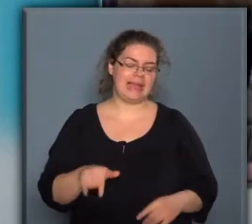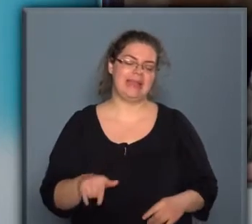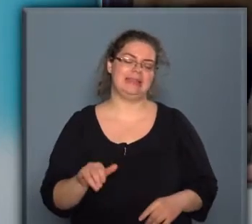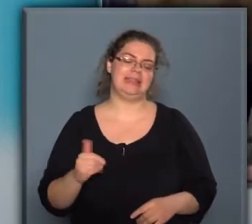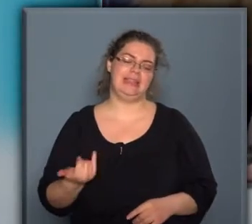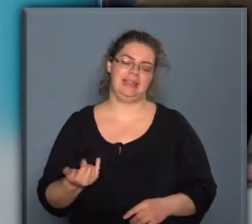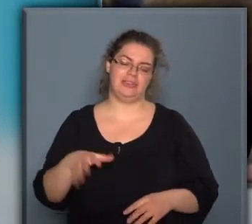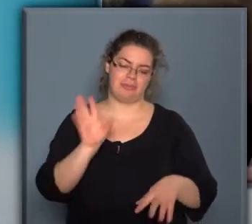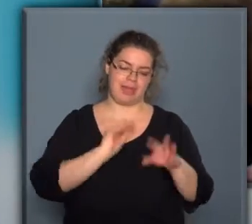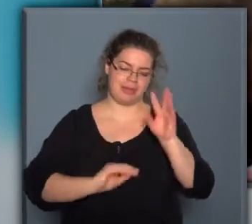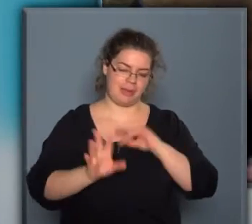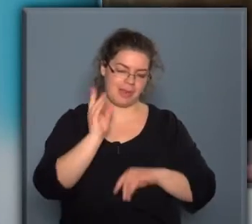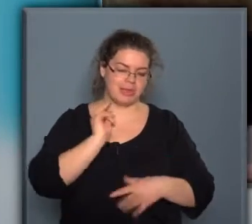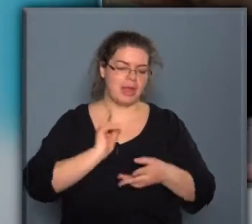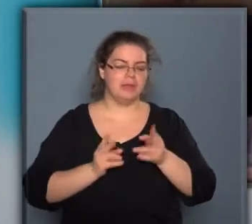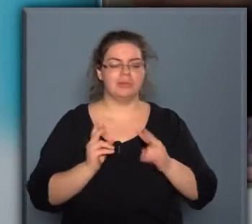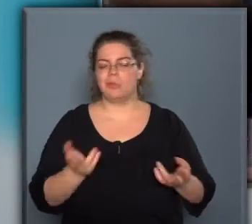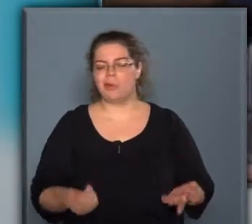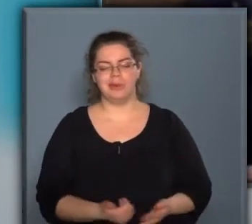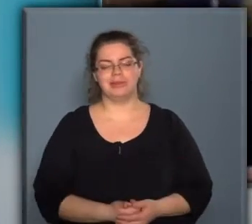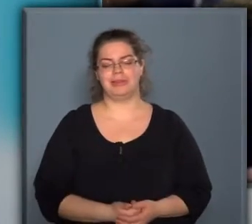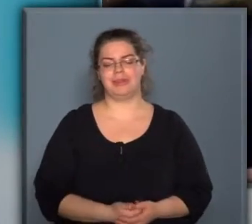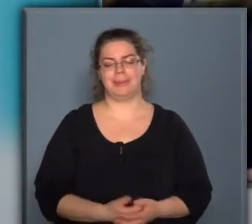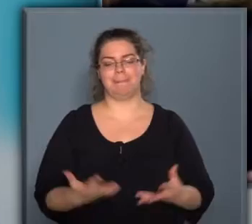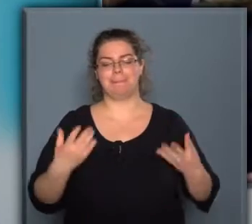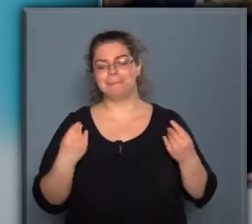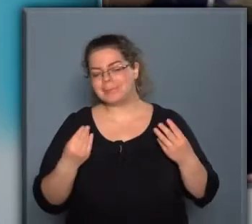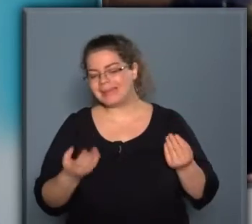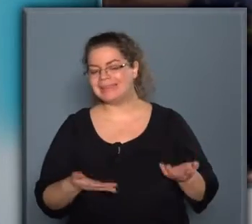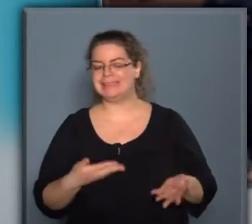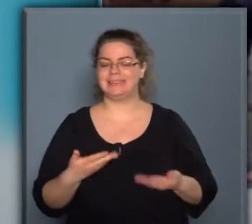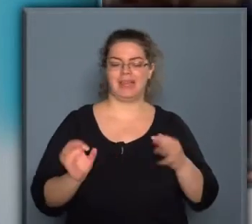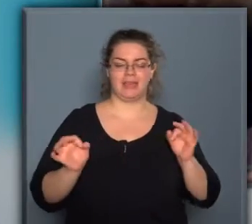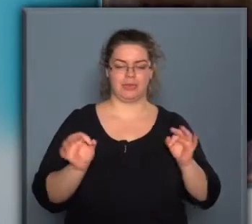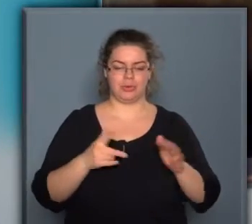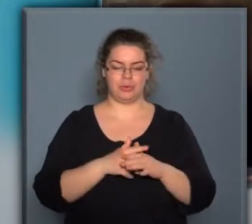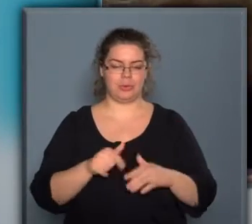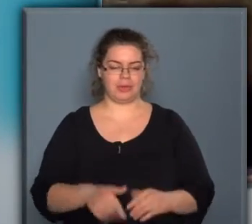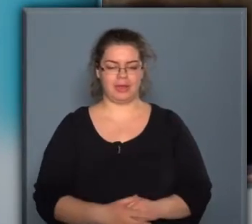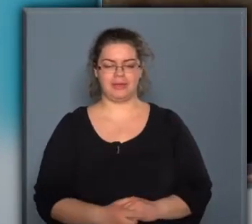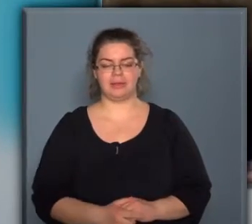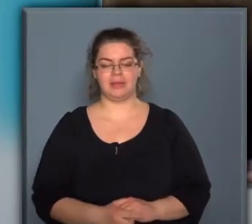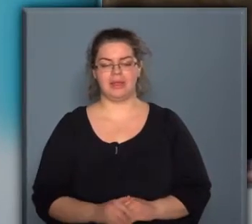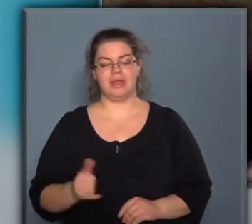megtapasztalhatom, hogy mennyire jó dolog ez. Először